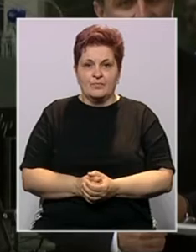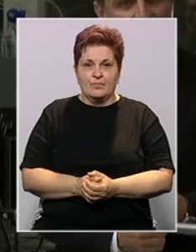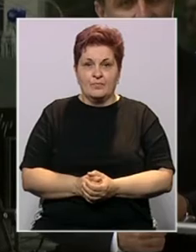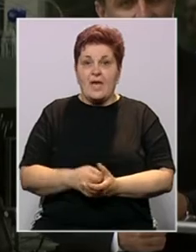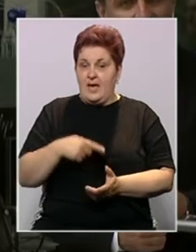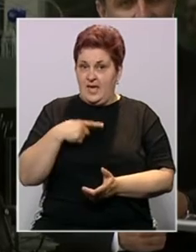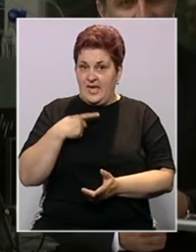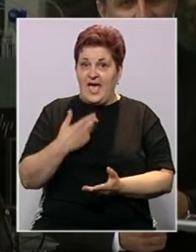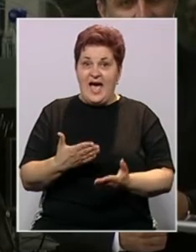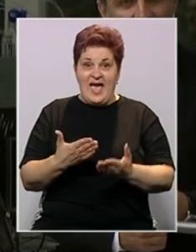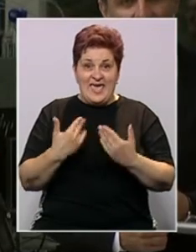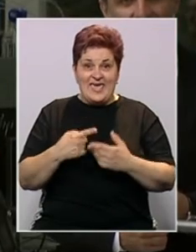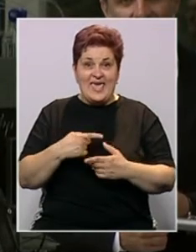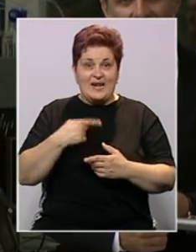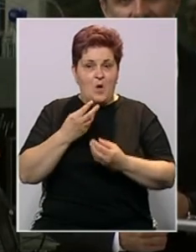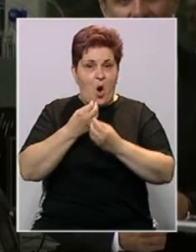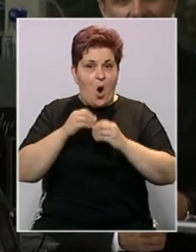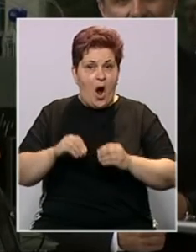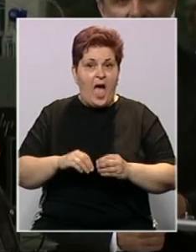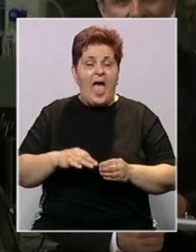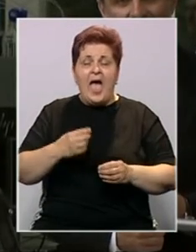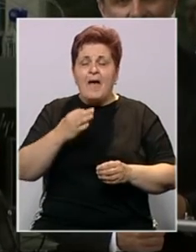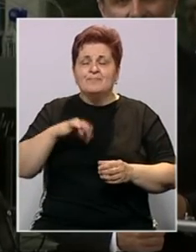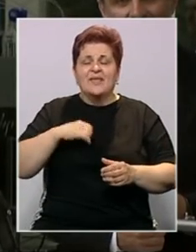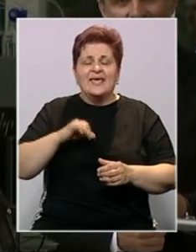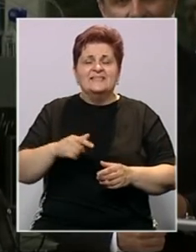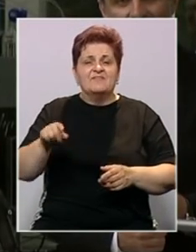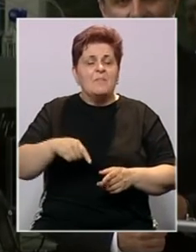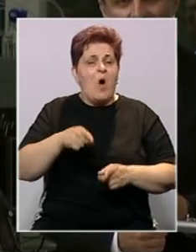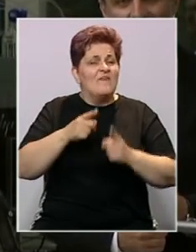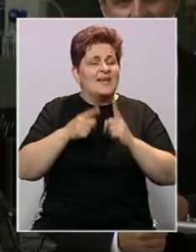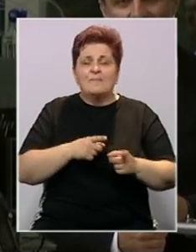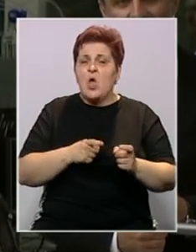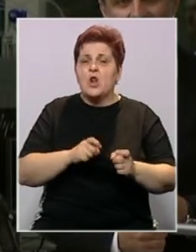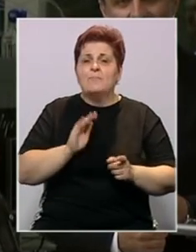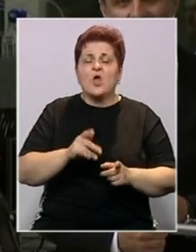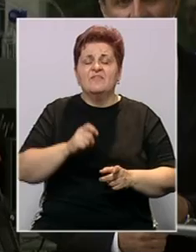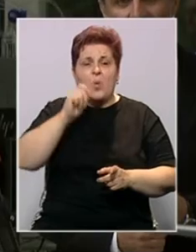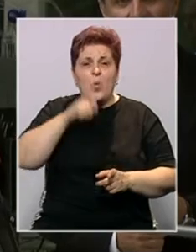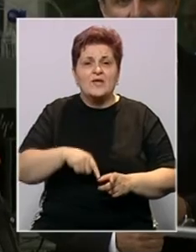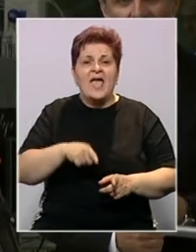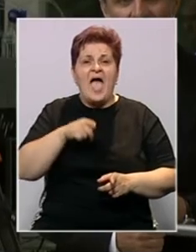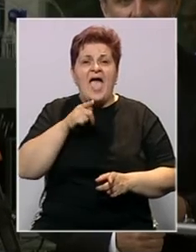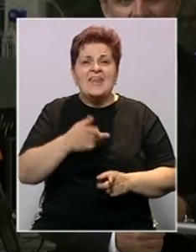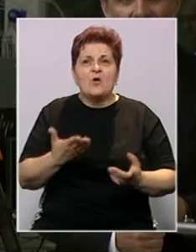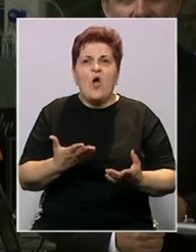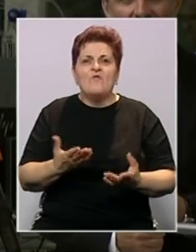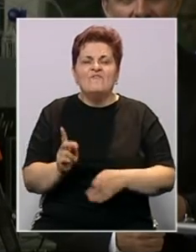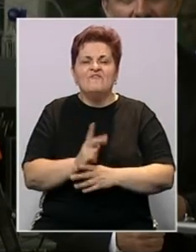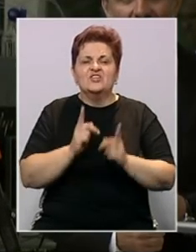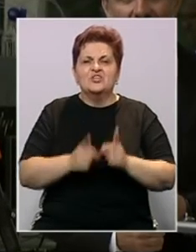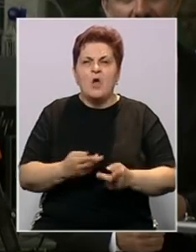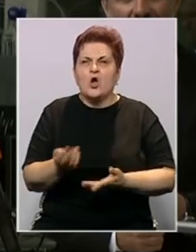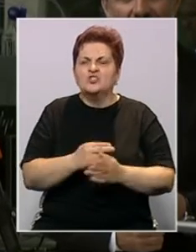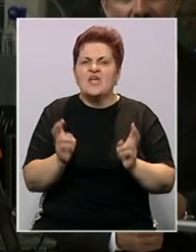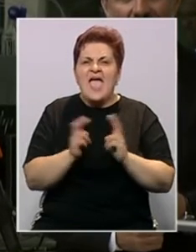Podvlačim. Iako izdato obavještenje da gas ponovo teče, ovaj rat se ne vodi samo oružjem protiv Ukrajine, već i ovo hibridni rat. Korištenje